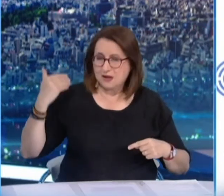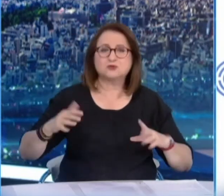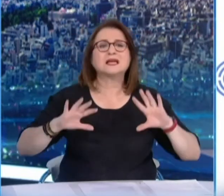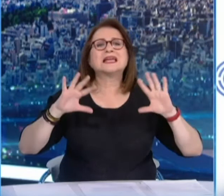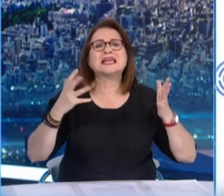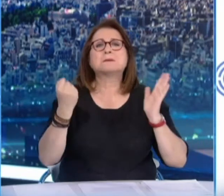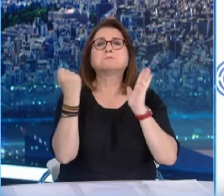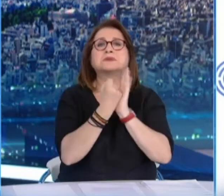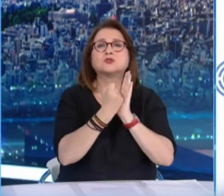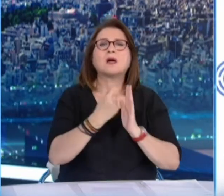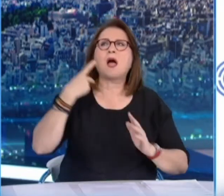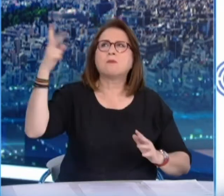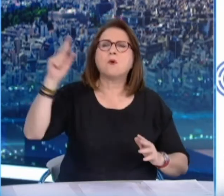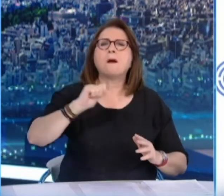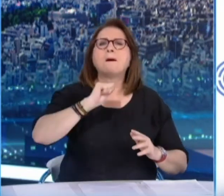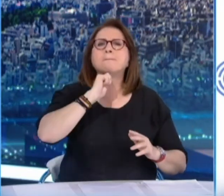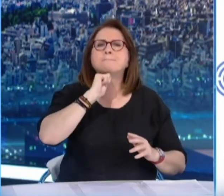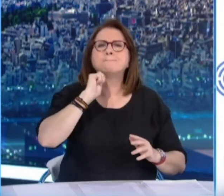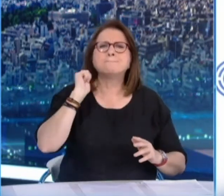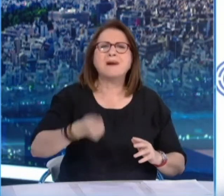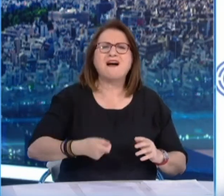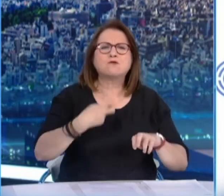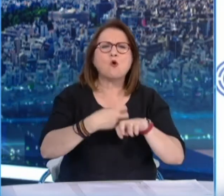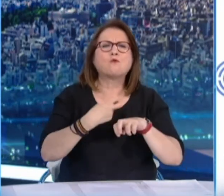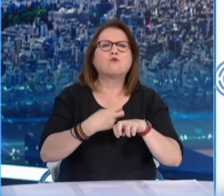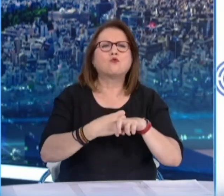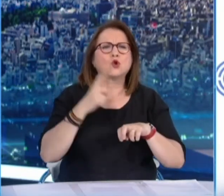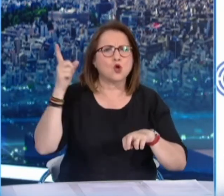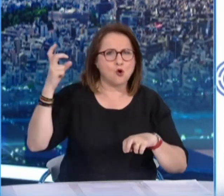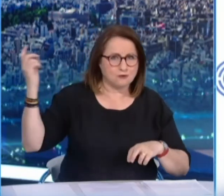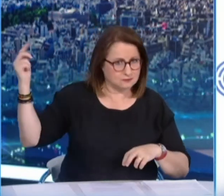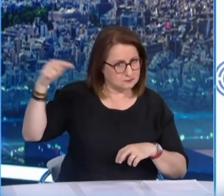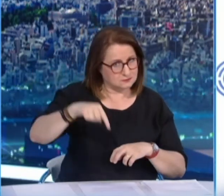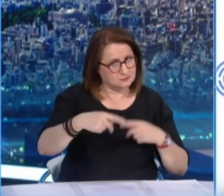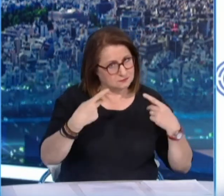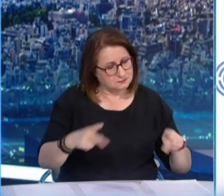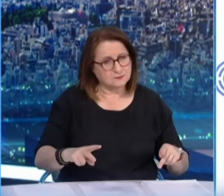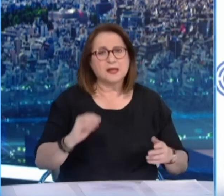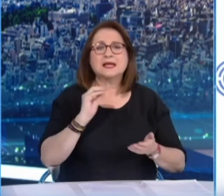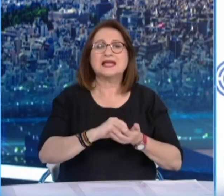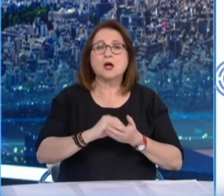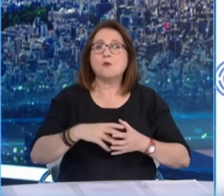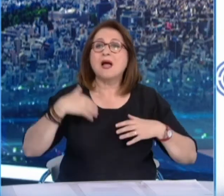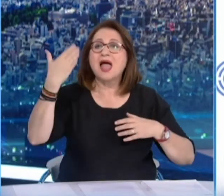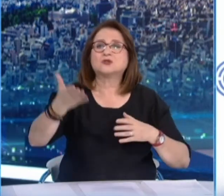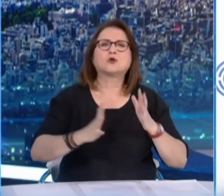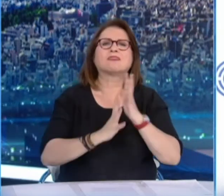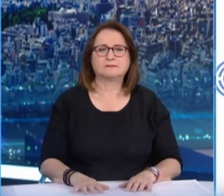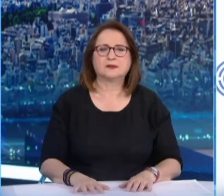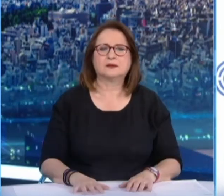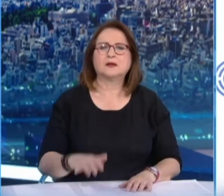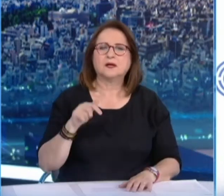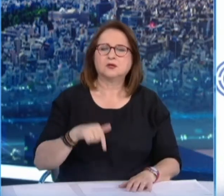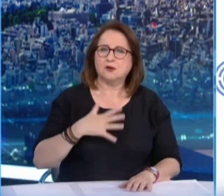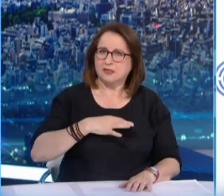χωρίς περιορισμό ατόμων. Και τέταρτον, να επιτρέπονται οι ξεναγίες εξωτερικούς χώρους σε γκρουπ των 20 ατόμων, αντί 15 που ισχύει αυτή τη στιγμή.